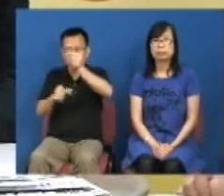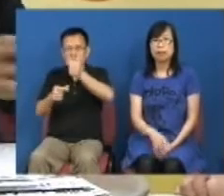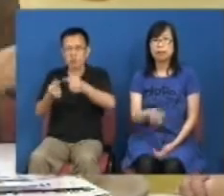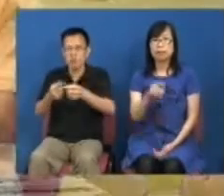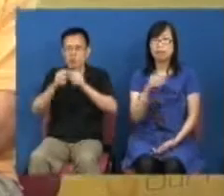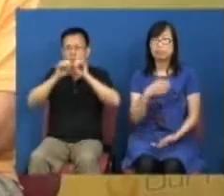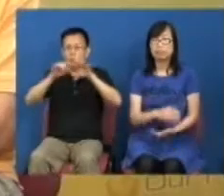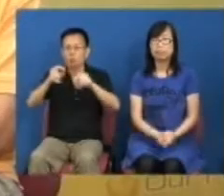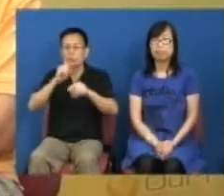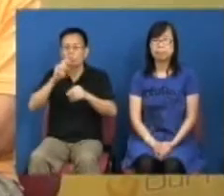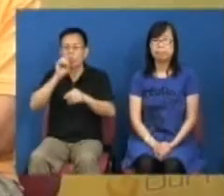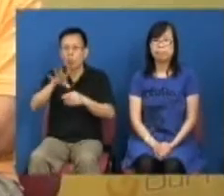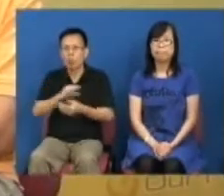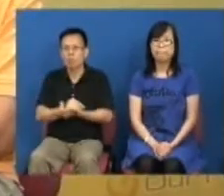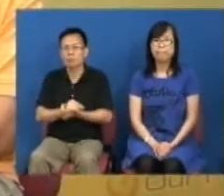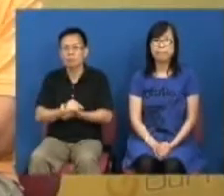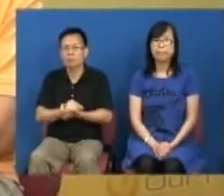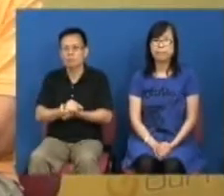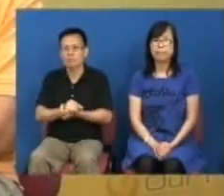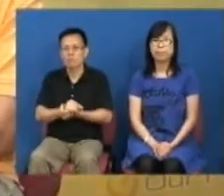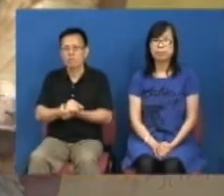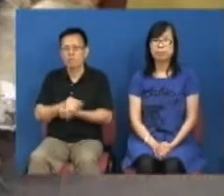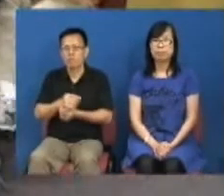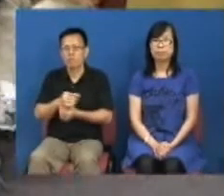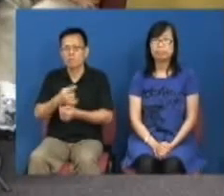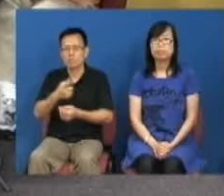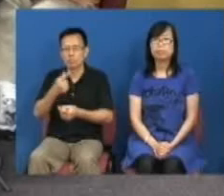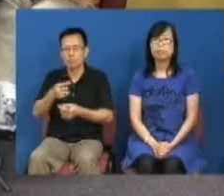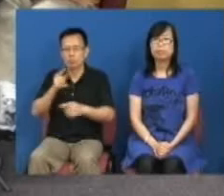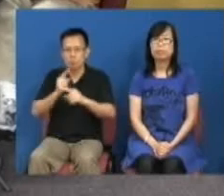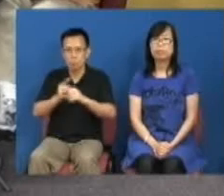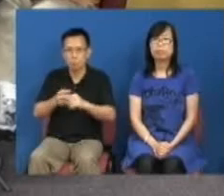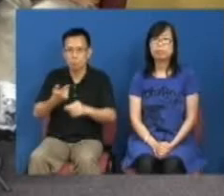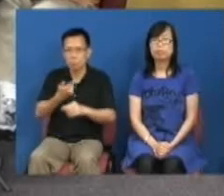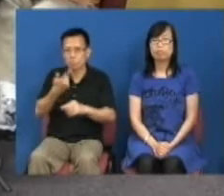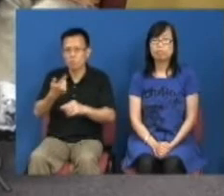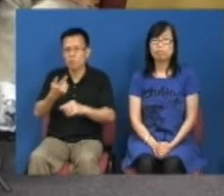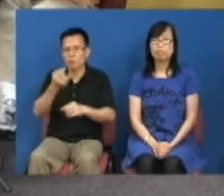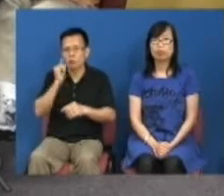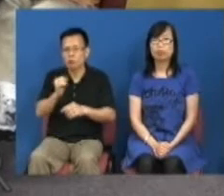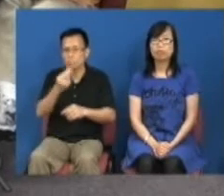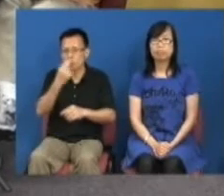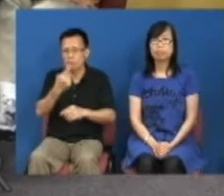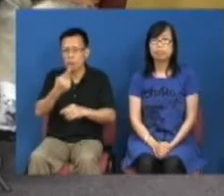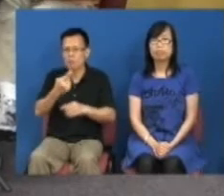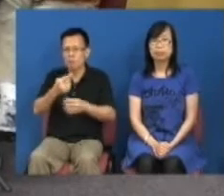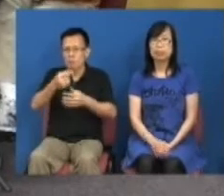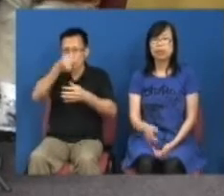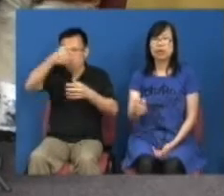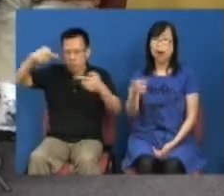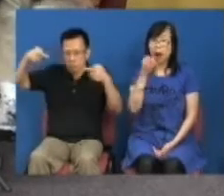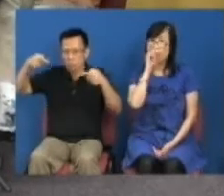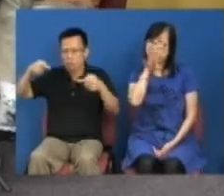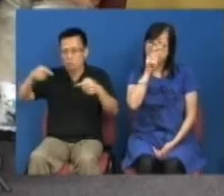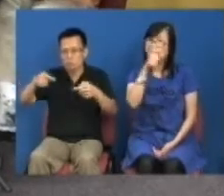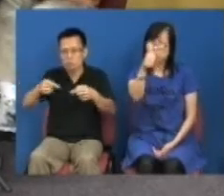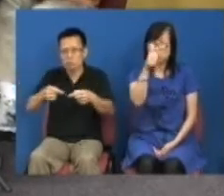派钱他会令到原本很多怨气出去一号上街的人是会减少了你问得